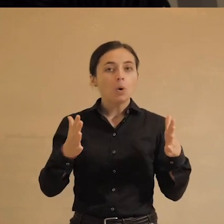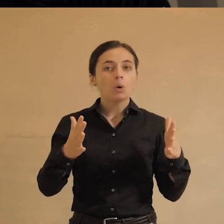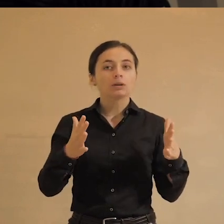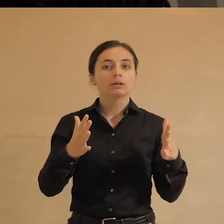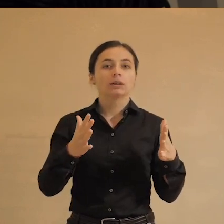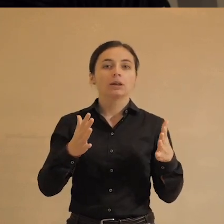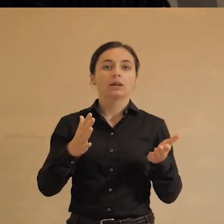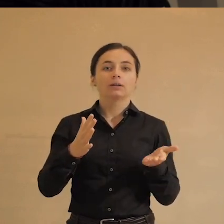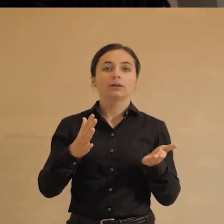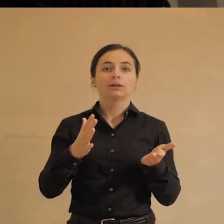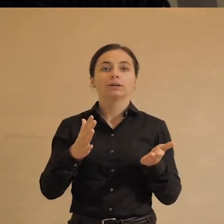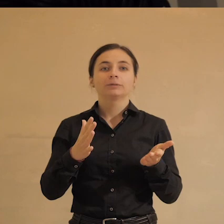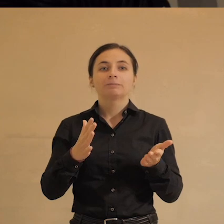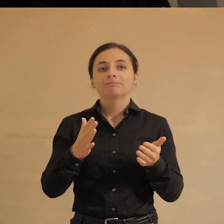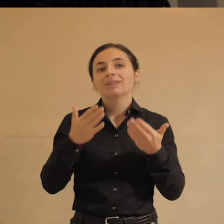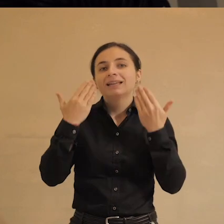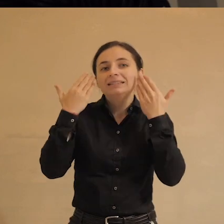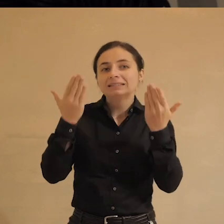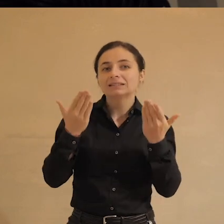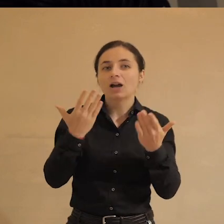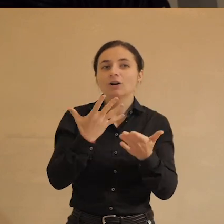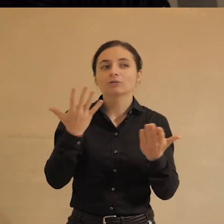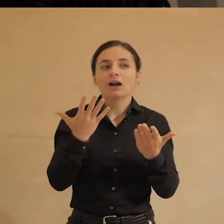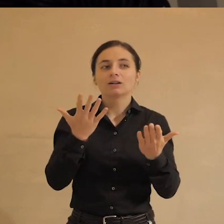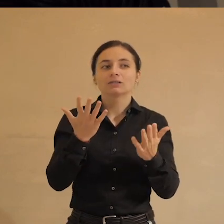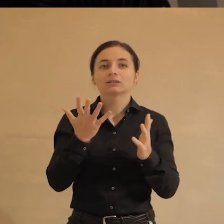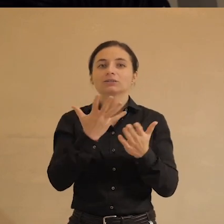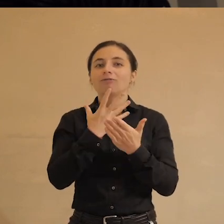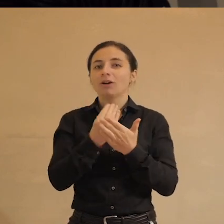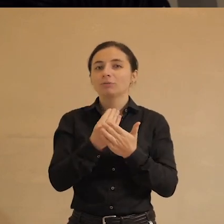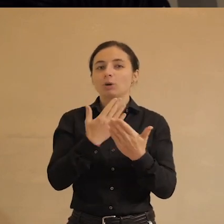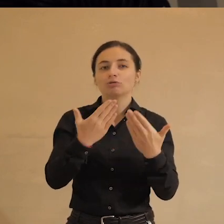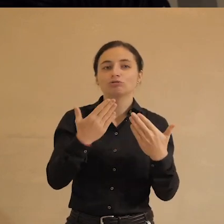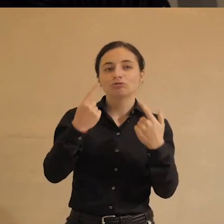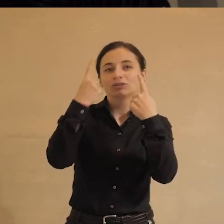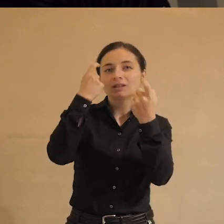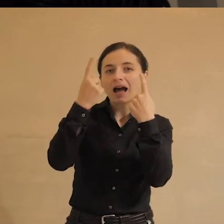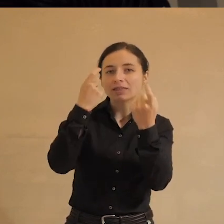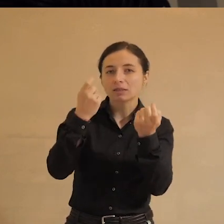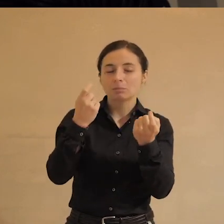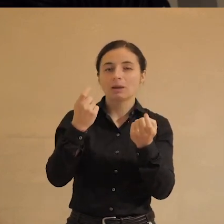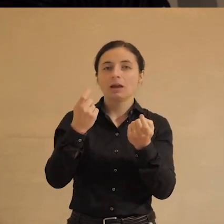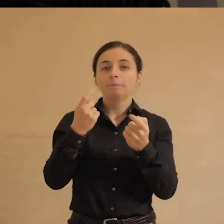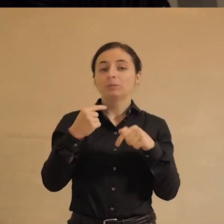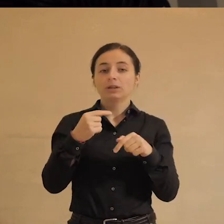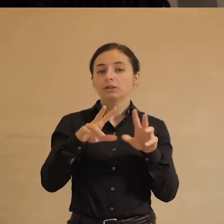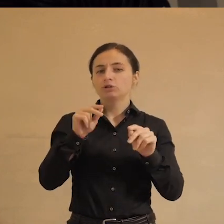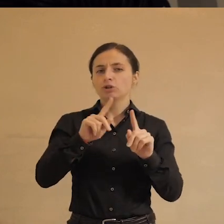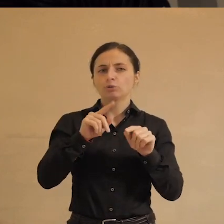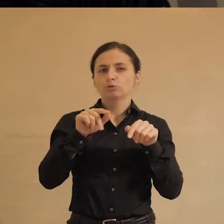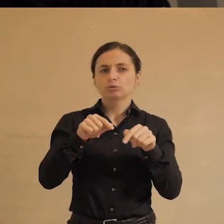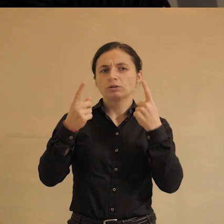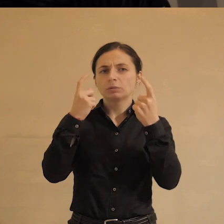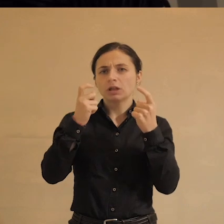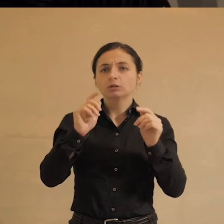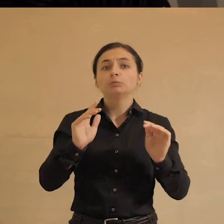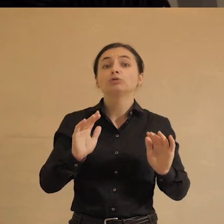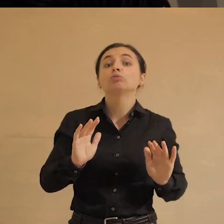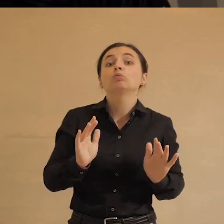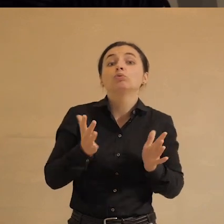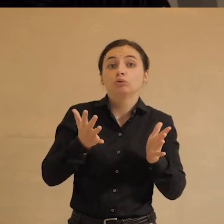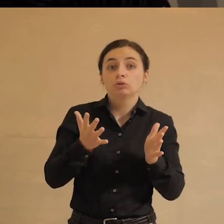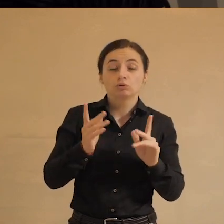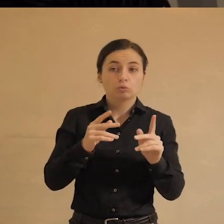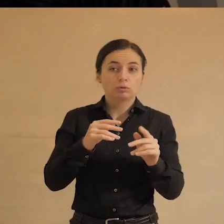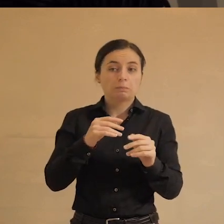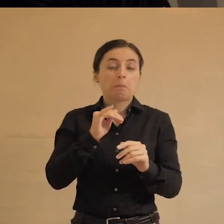беспечные, может быть, в силу некоторой неопытности, в обращении со своими данными и не считают особенно, что с этими данными случится что